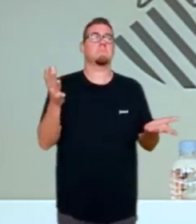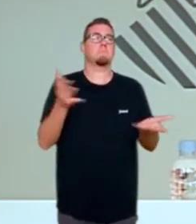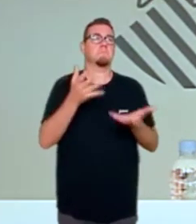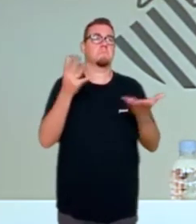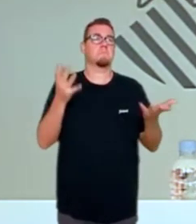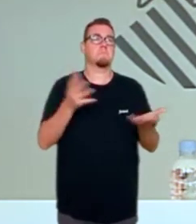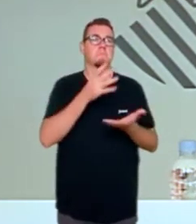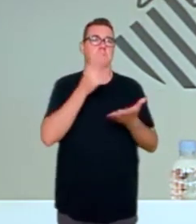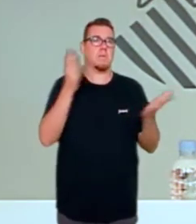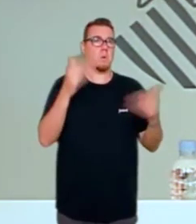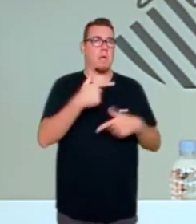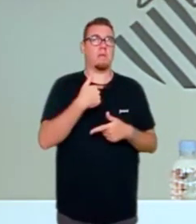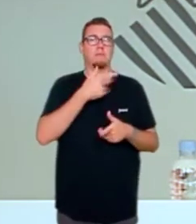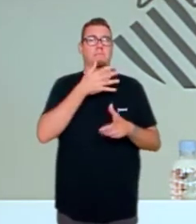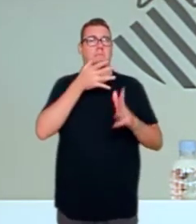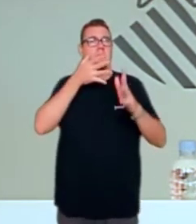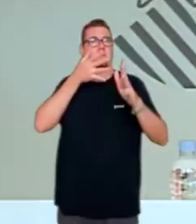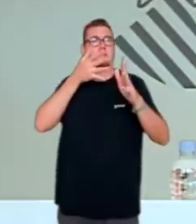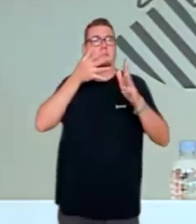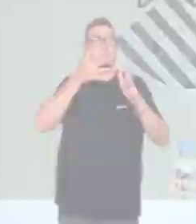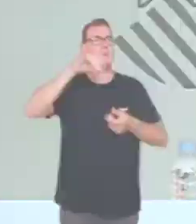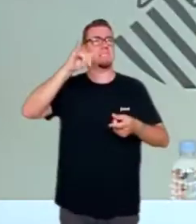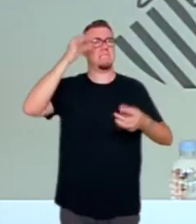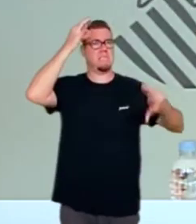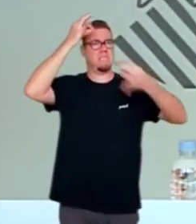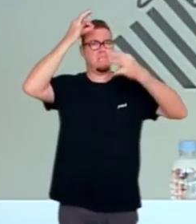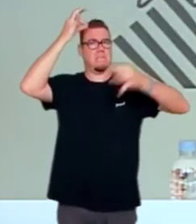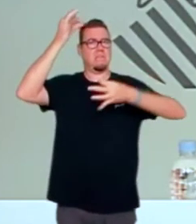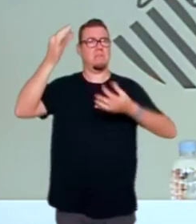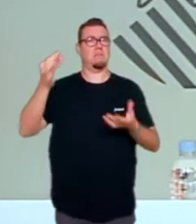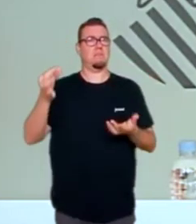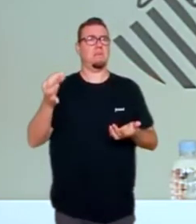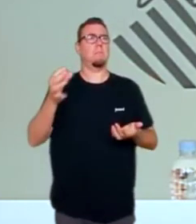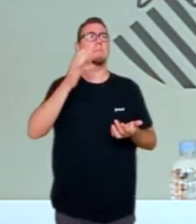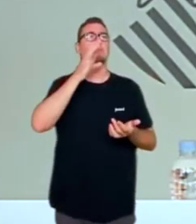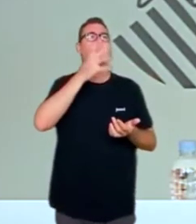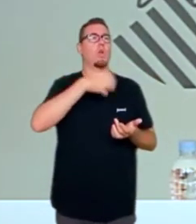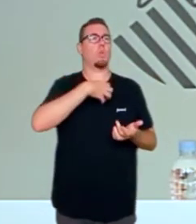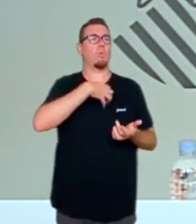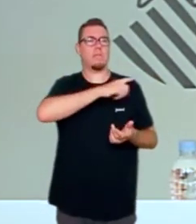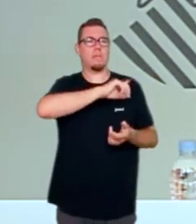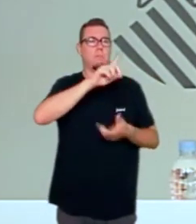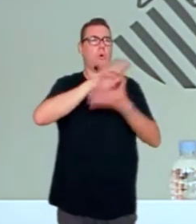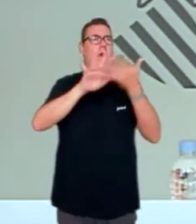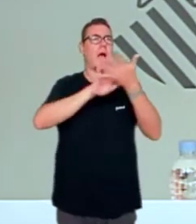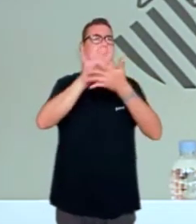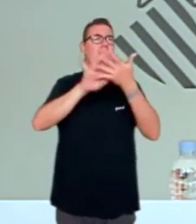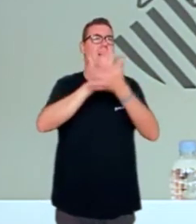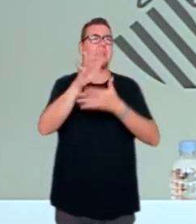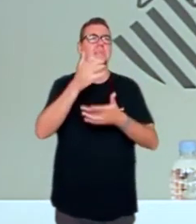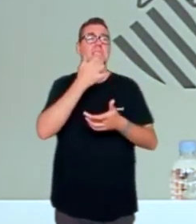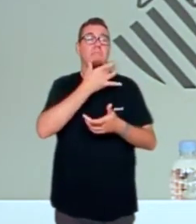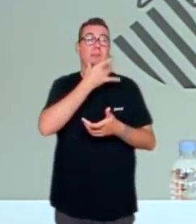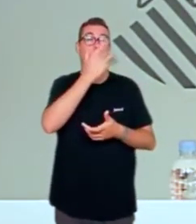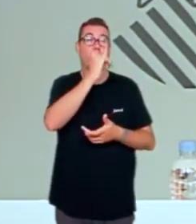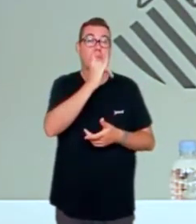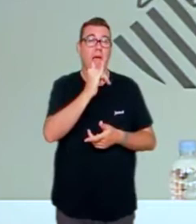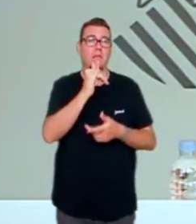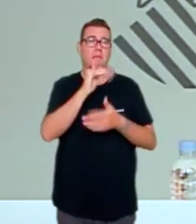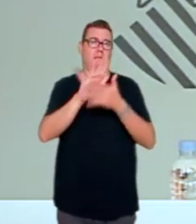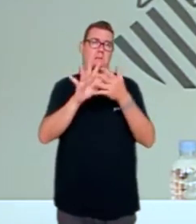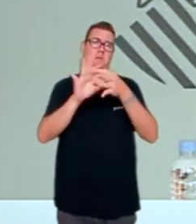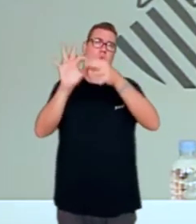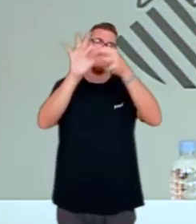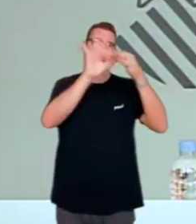arguments per a criticar i perquè no poden parlar de cooperació si tingueren vergonya perquè la